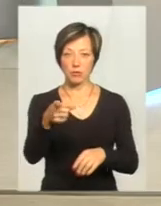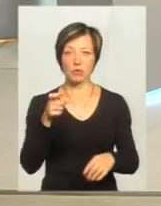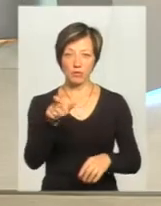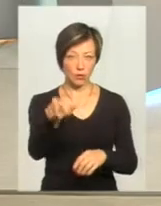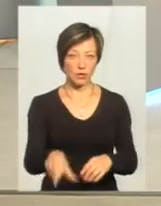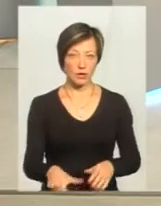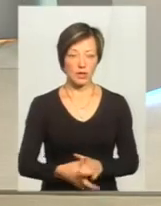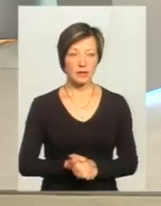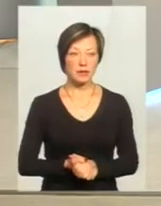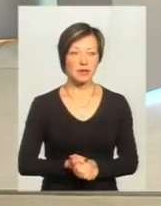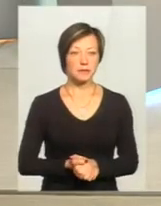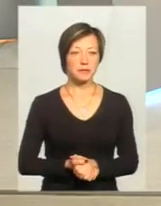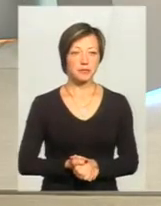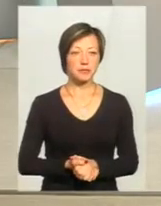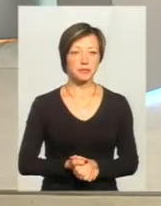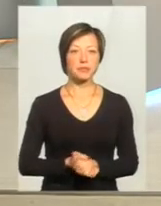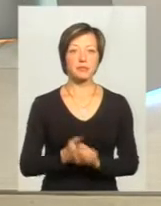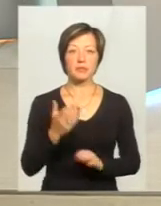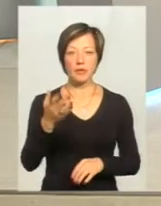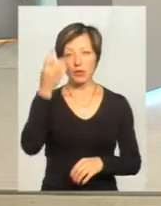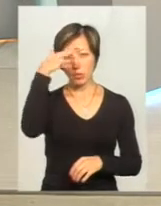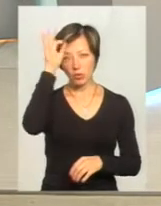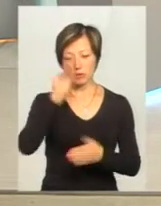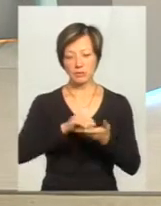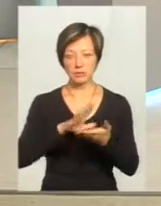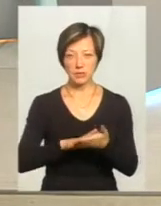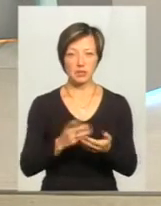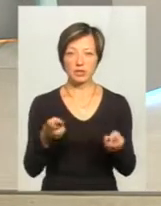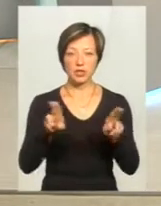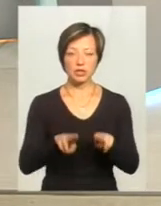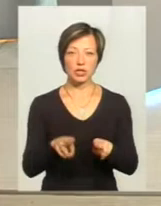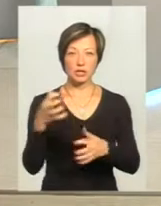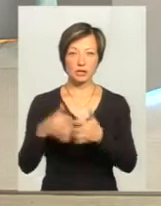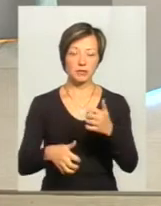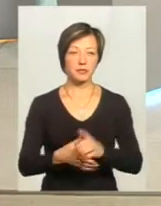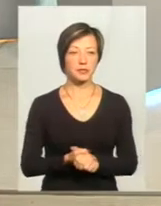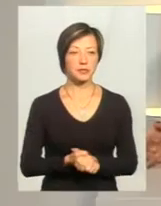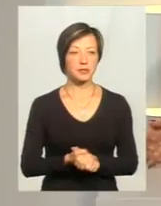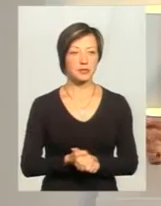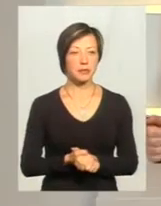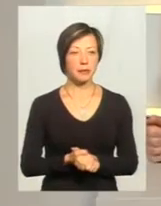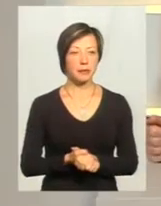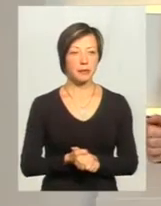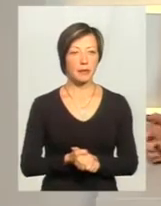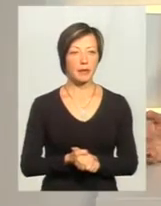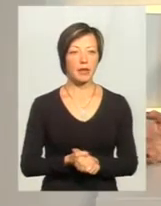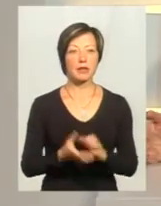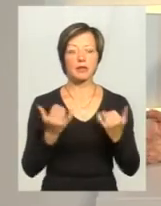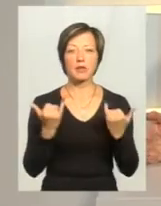очередь пан Ігор вже занотував, і будемо сподіватися, що це не залишиться отак от без розгляду. І тепер